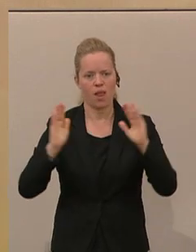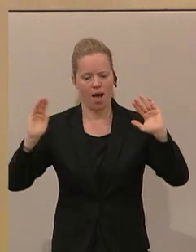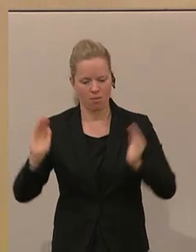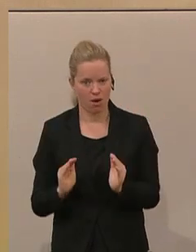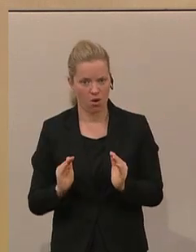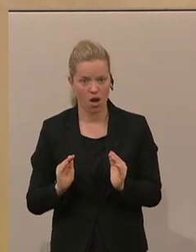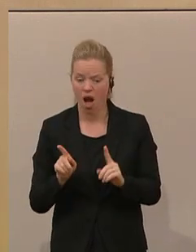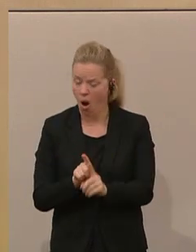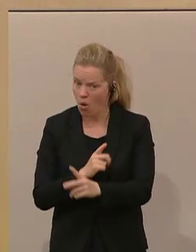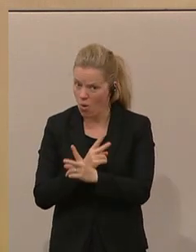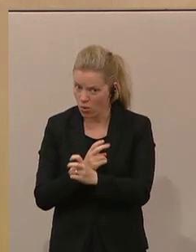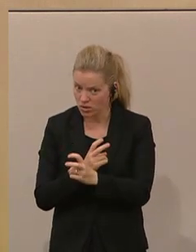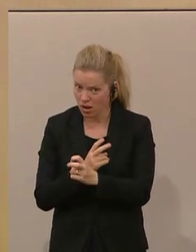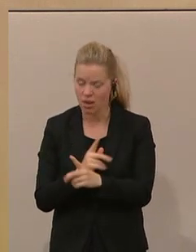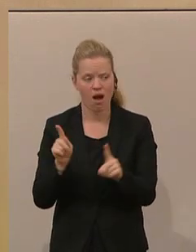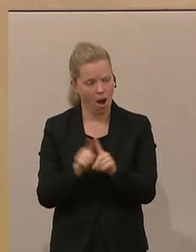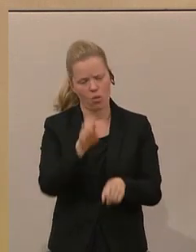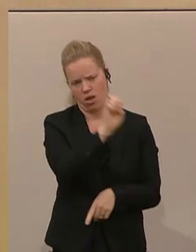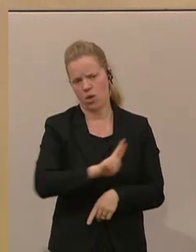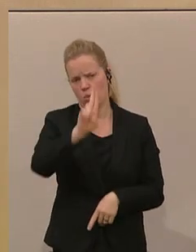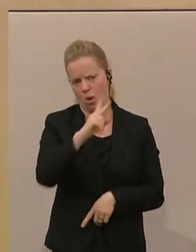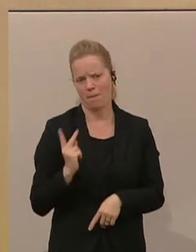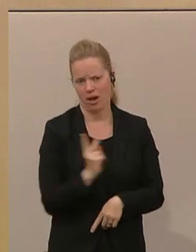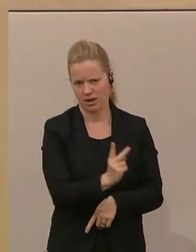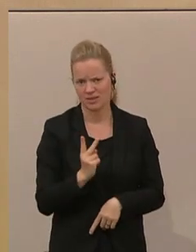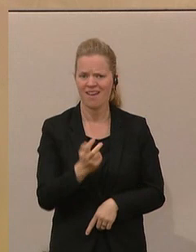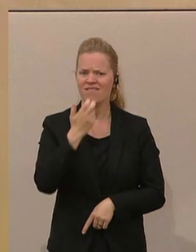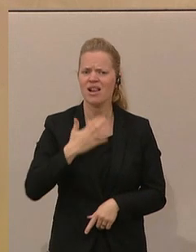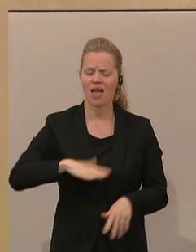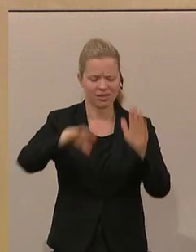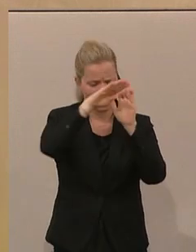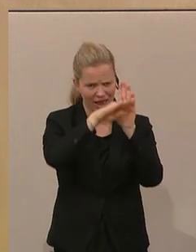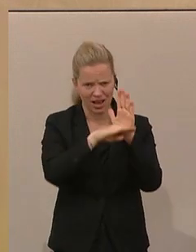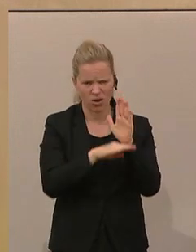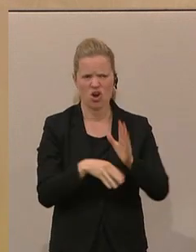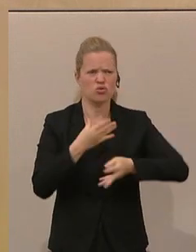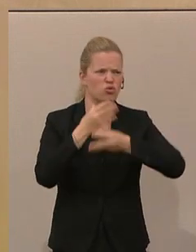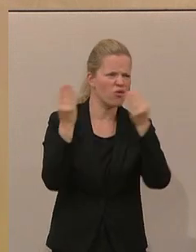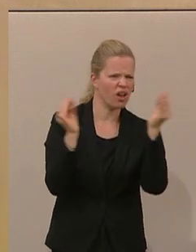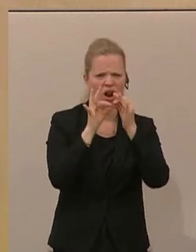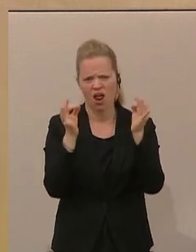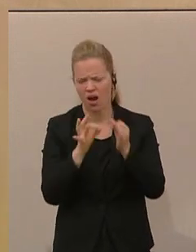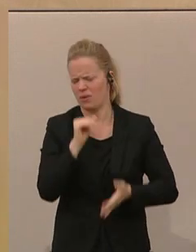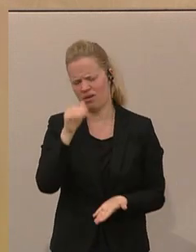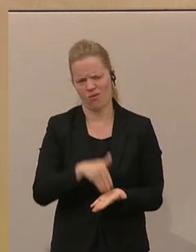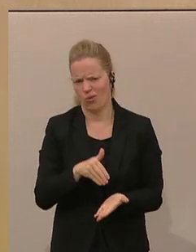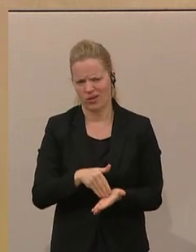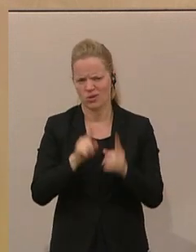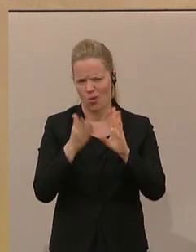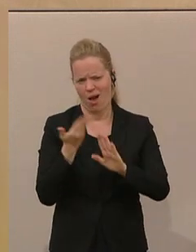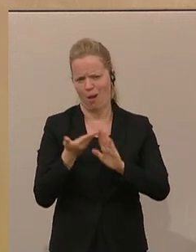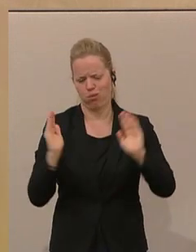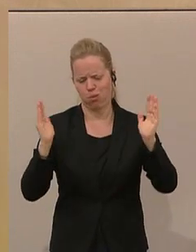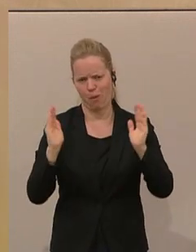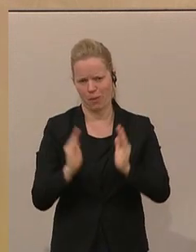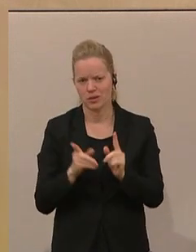aber natürlich auch für die europäische Ebene. Wir wollen Regelungen, die aus unserer Sicht überschießt sind und nicht notwendig sind, natürlich abschaffen